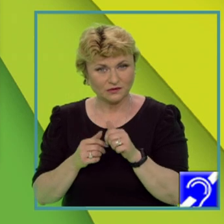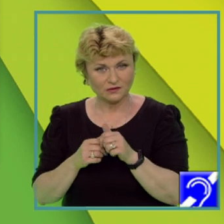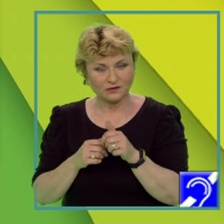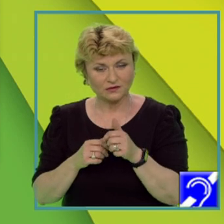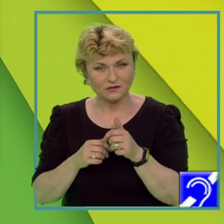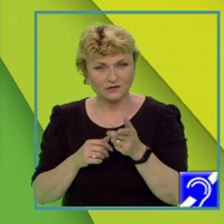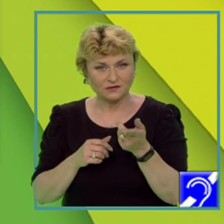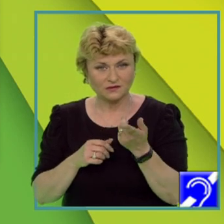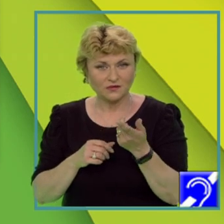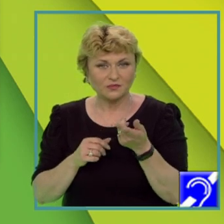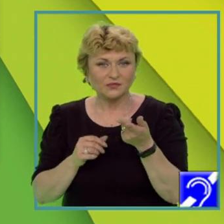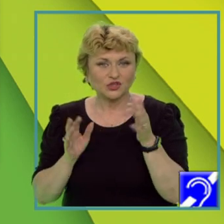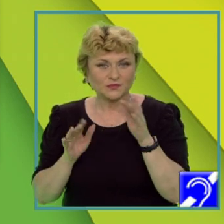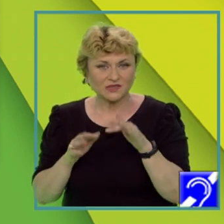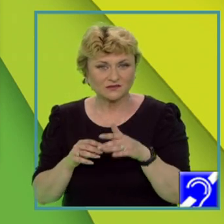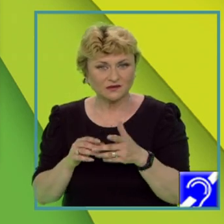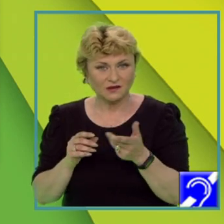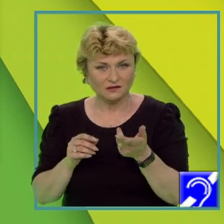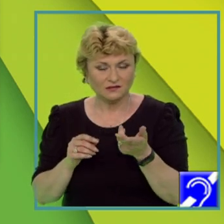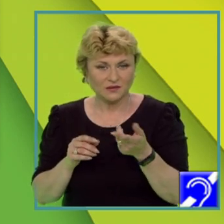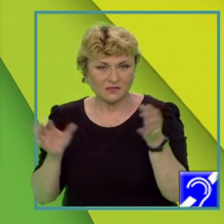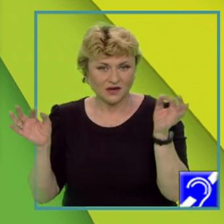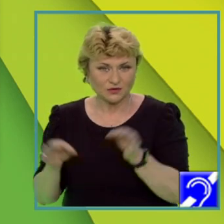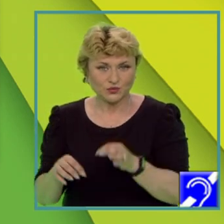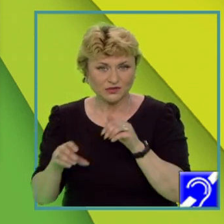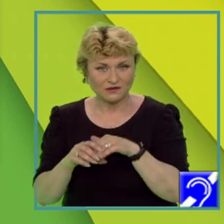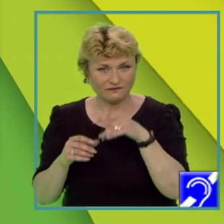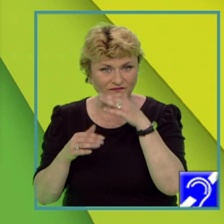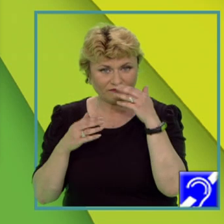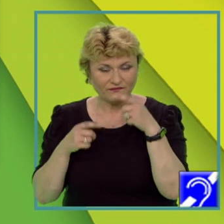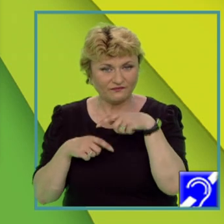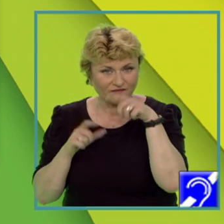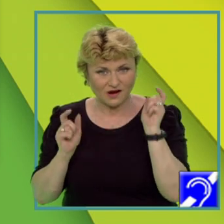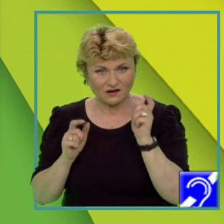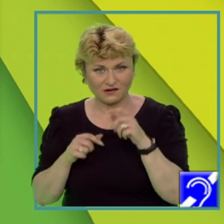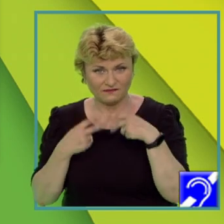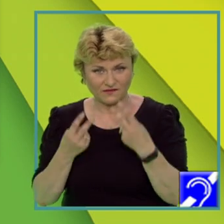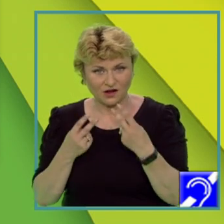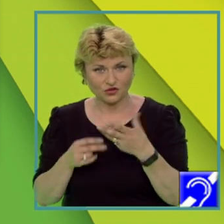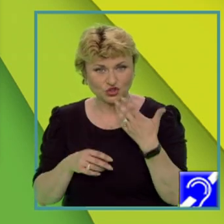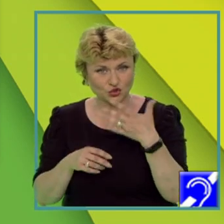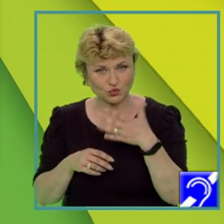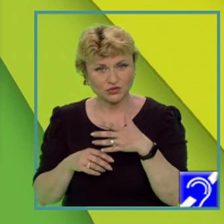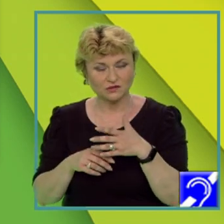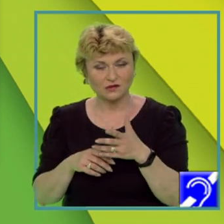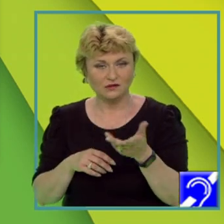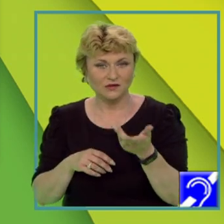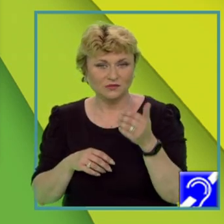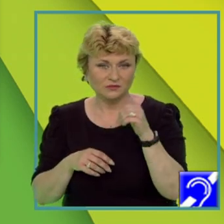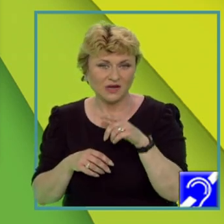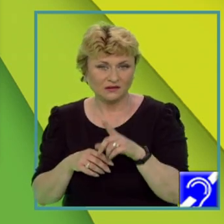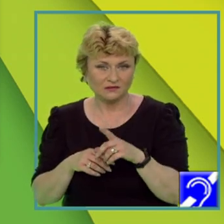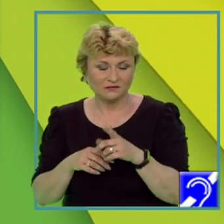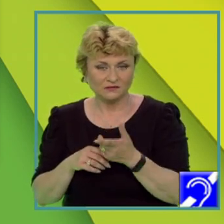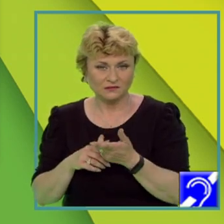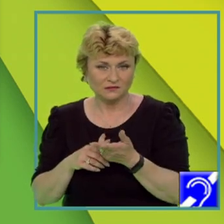mediteranean precipitațiile sunt mai reduse în anotimpul de vară. Iată, valori de 500 de milimetri pe an până la